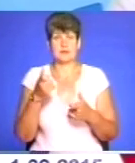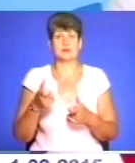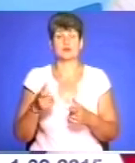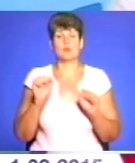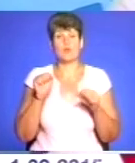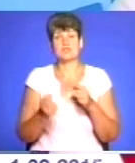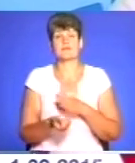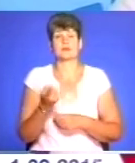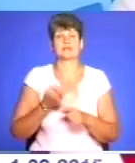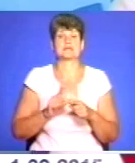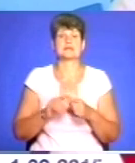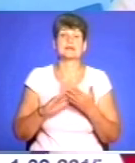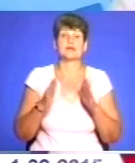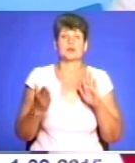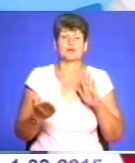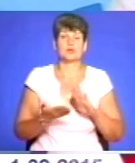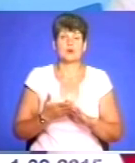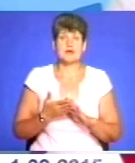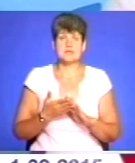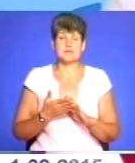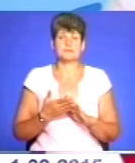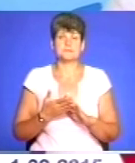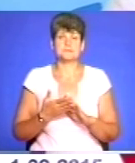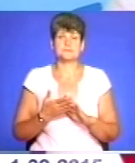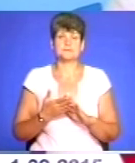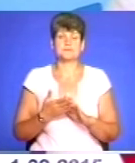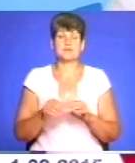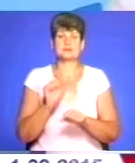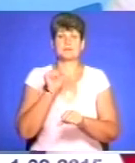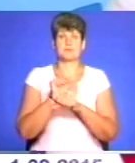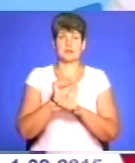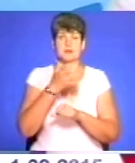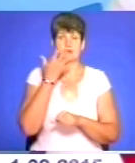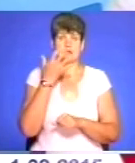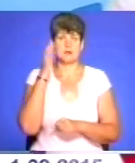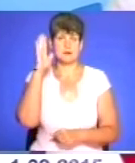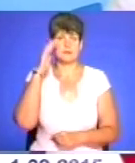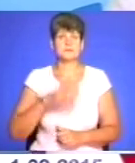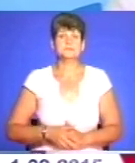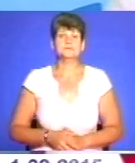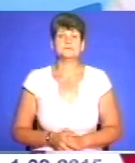що може виникнути така ситуація з припиненням гарячого водопостачання.